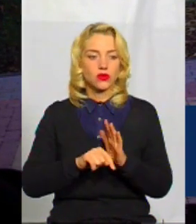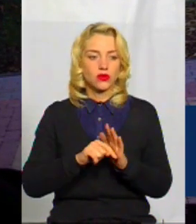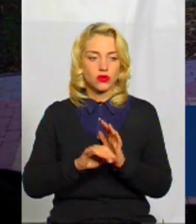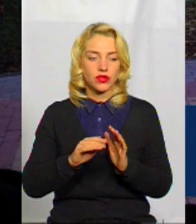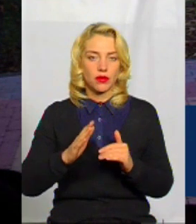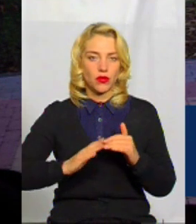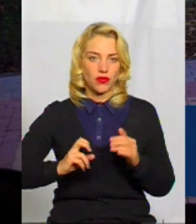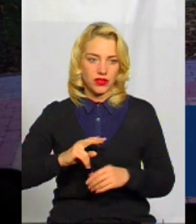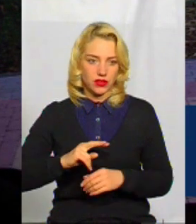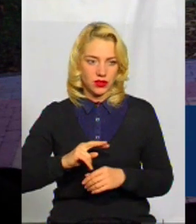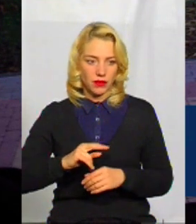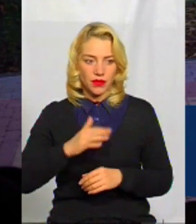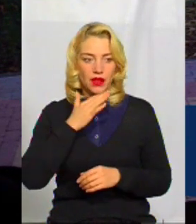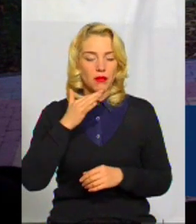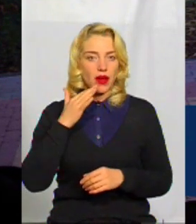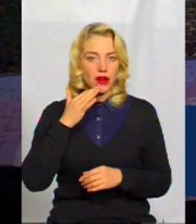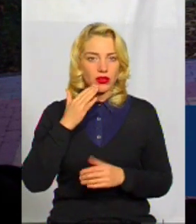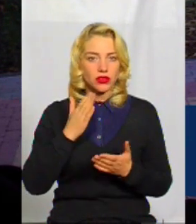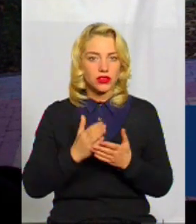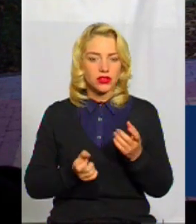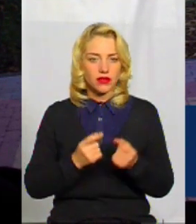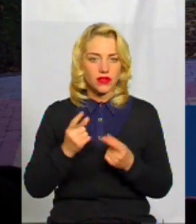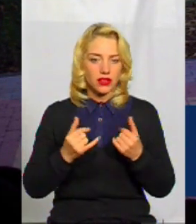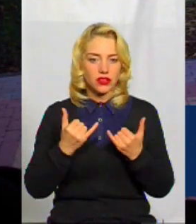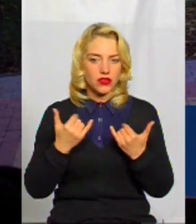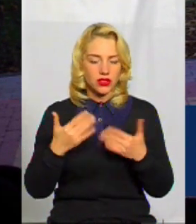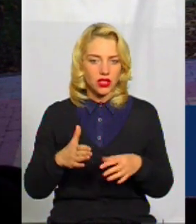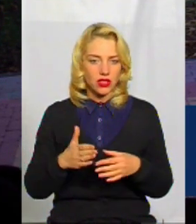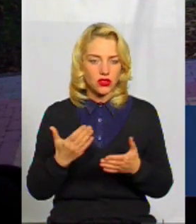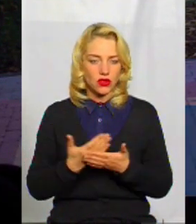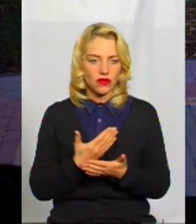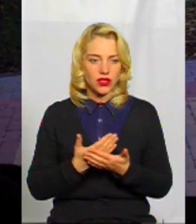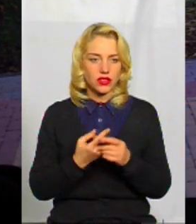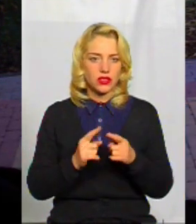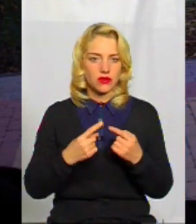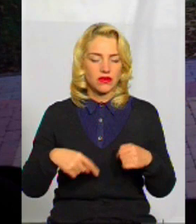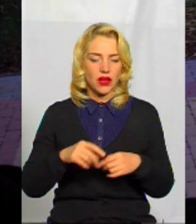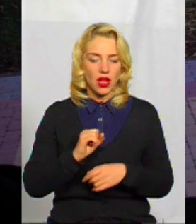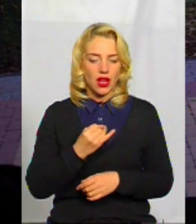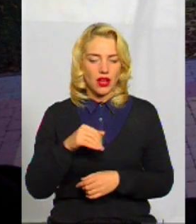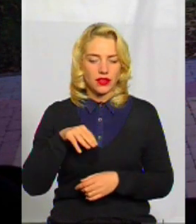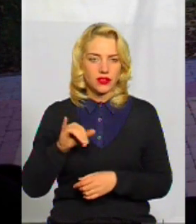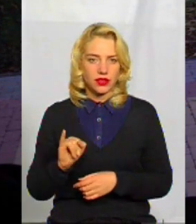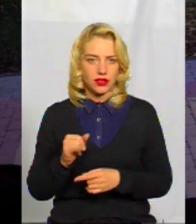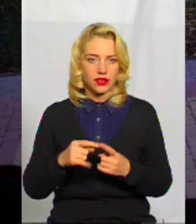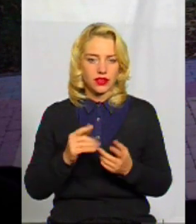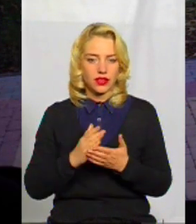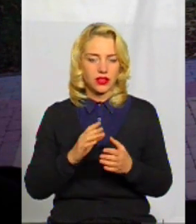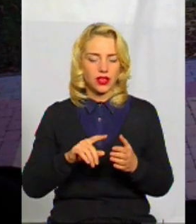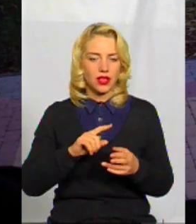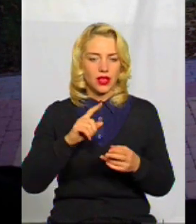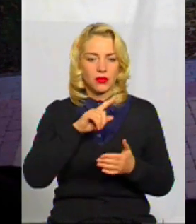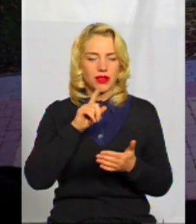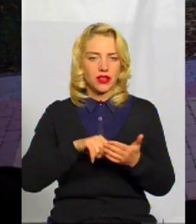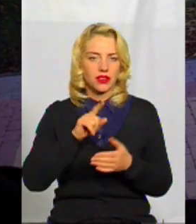зокрема, професій. Дуже багато їх з'являється вже зараз нових, зокрема, це в сферах ІТ, це є питання зеленої